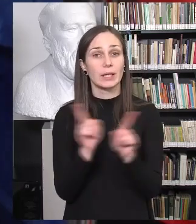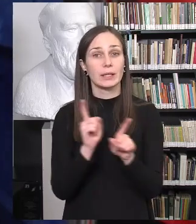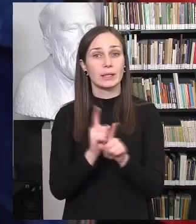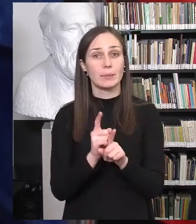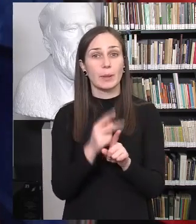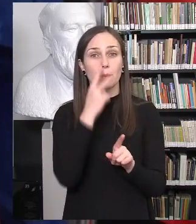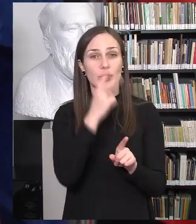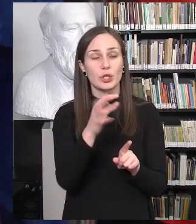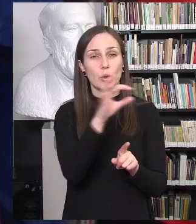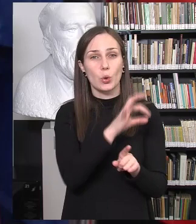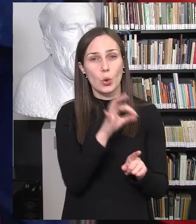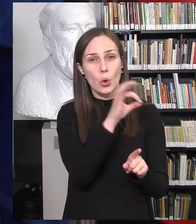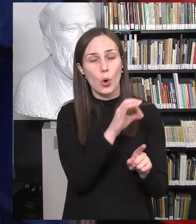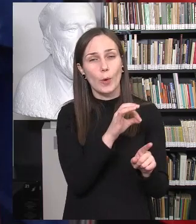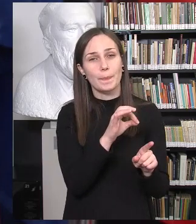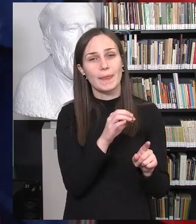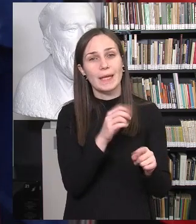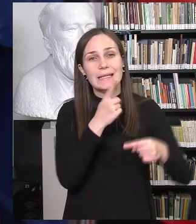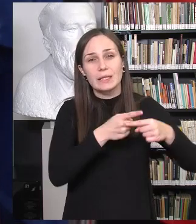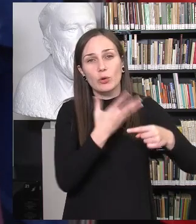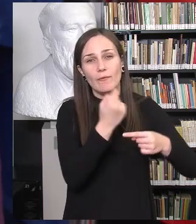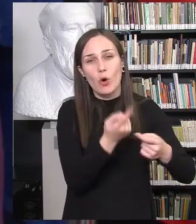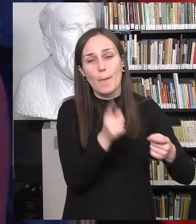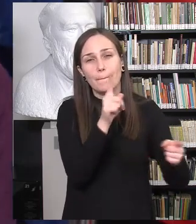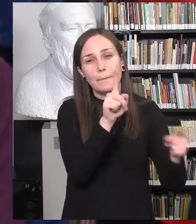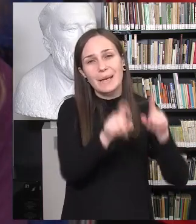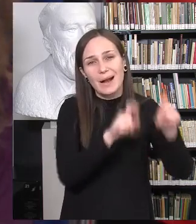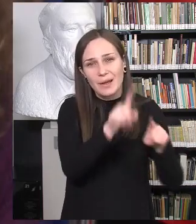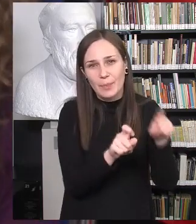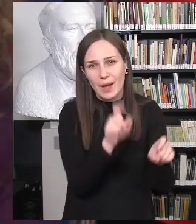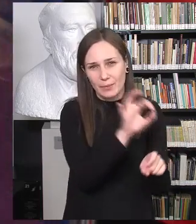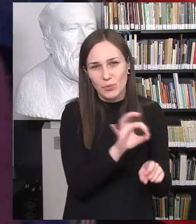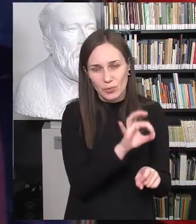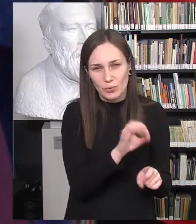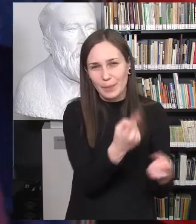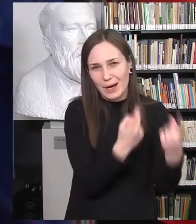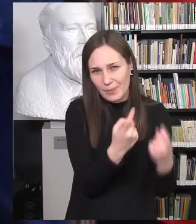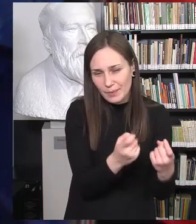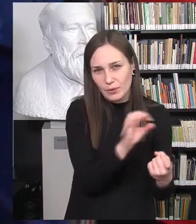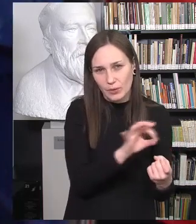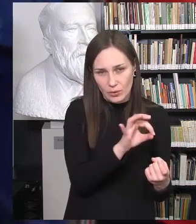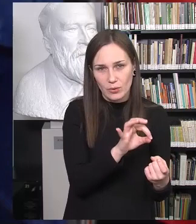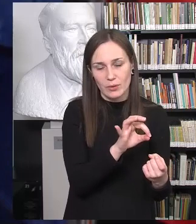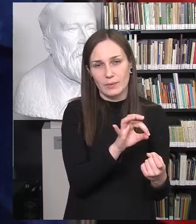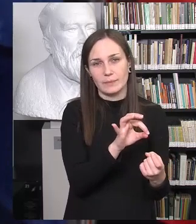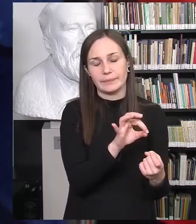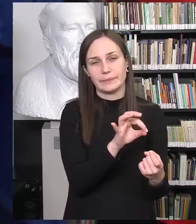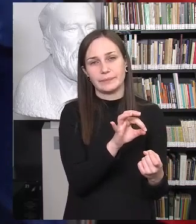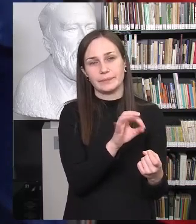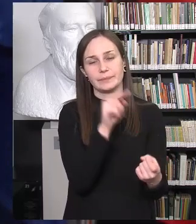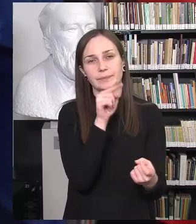pasižiūrėjau seksualinę priekabėvimą, klausimą apie seksualinį priekabėvimą iš tų pačių apklausos duomenų.